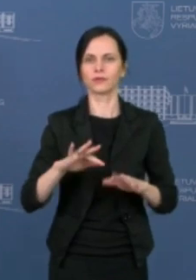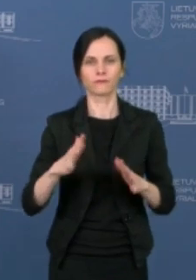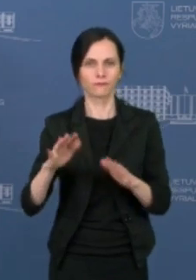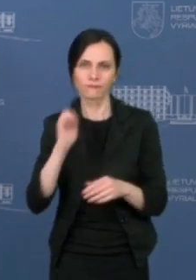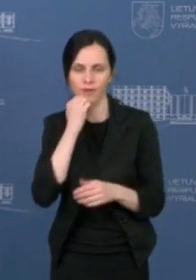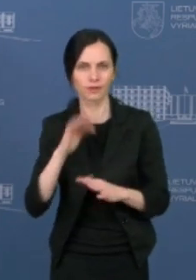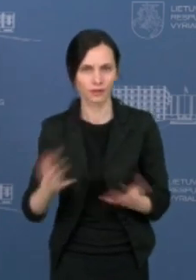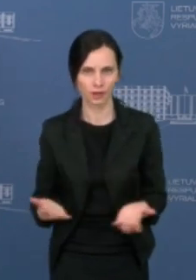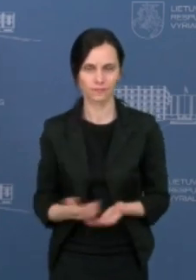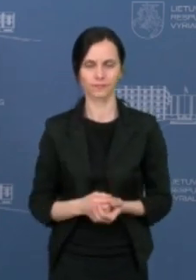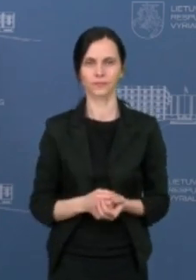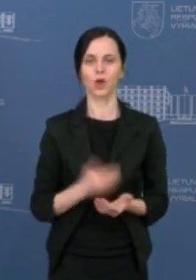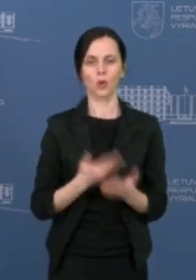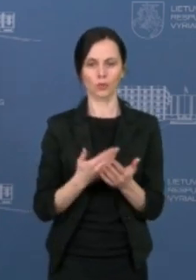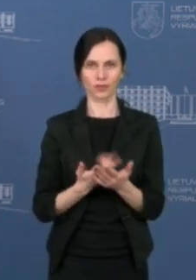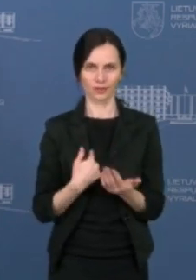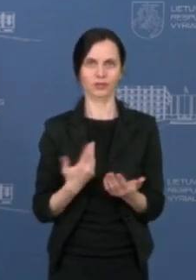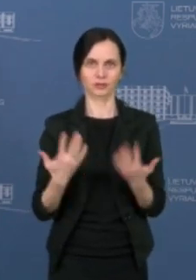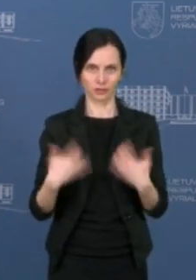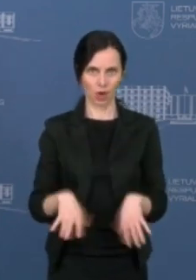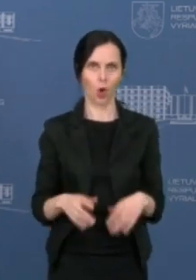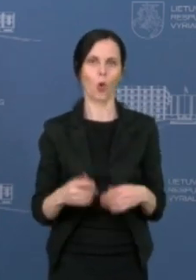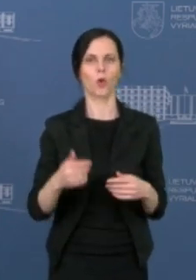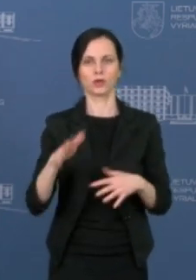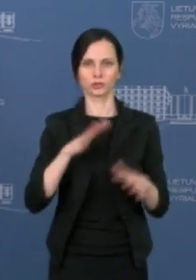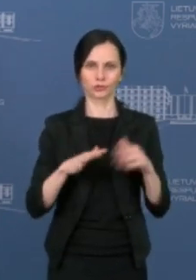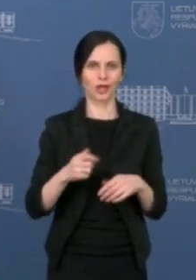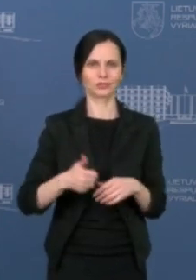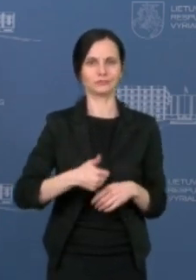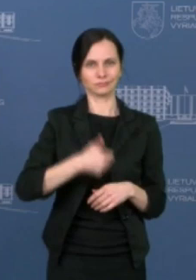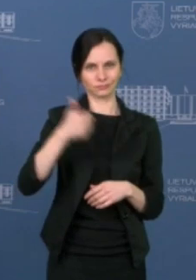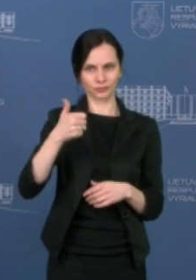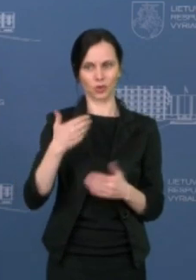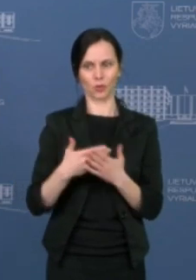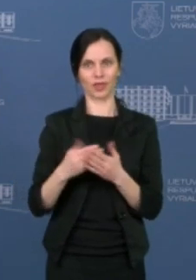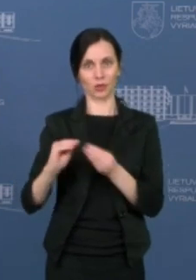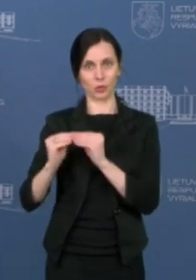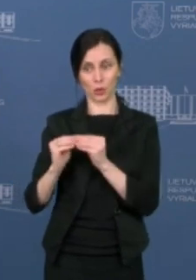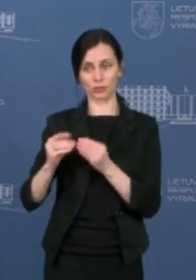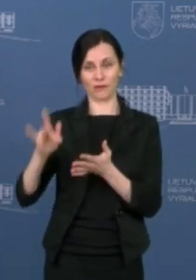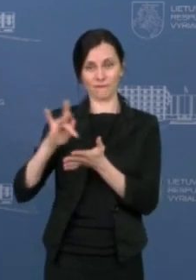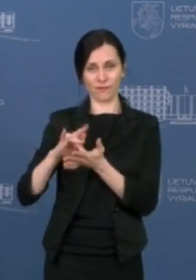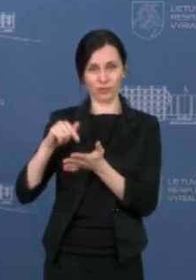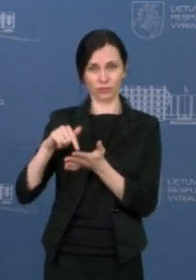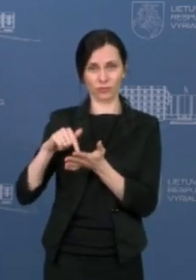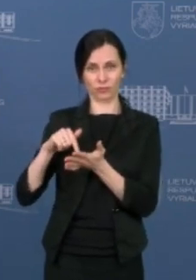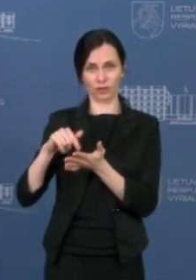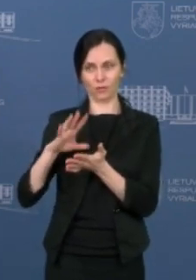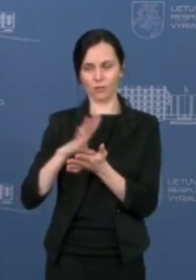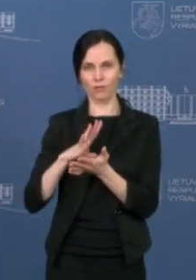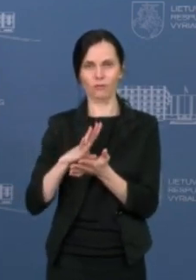geras pasiekimas, nes dar gruodžio viduryje mes turėjome naujų